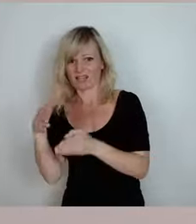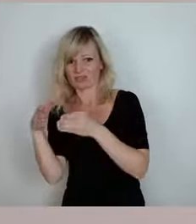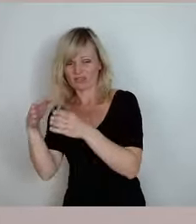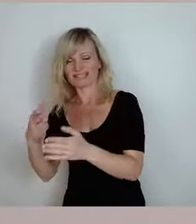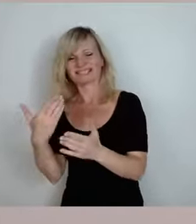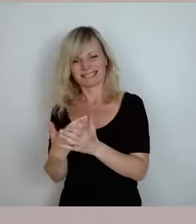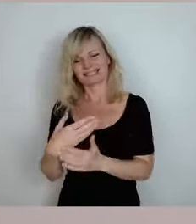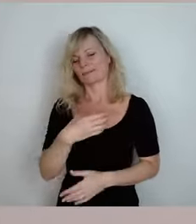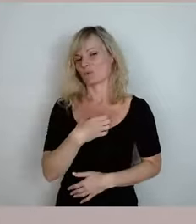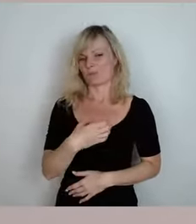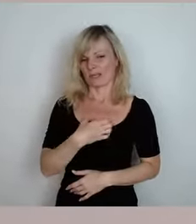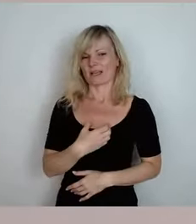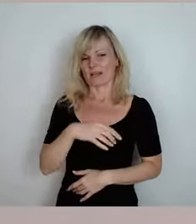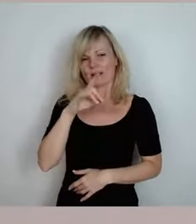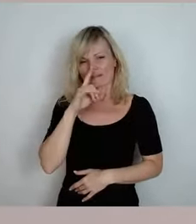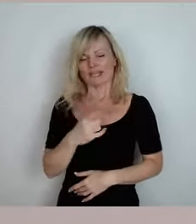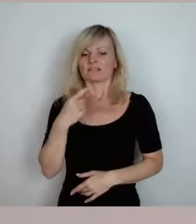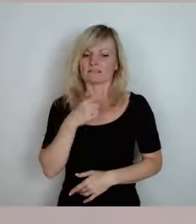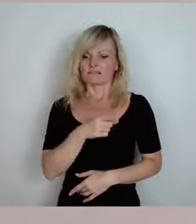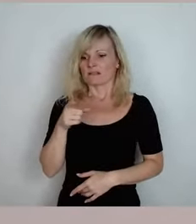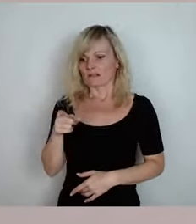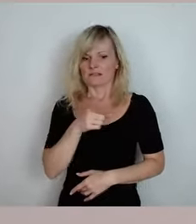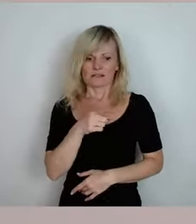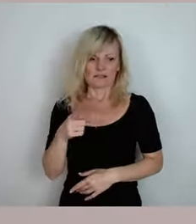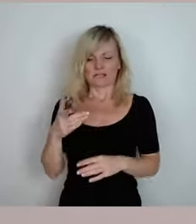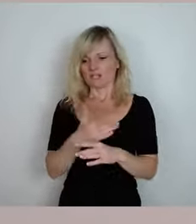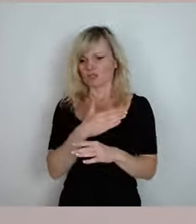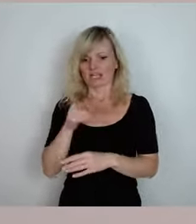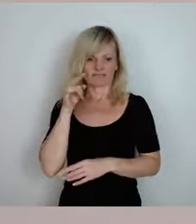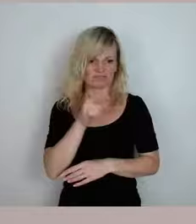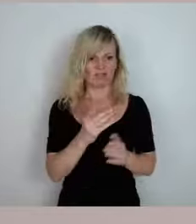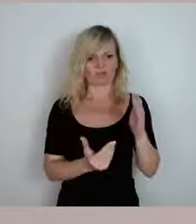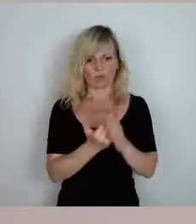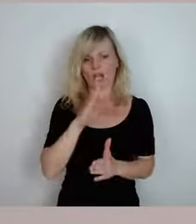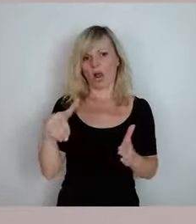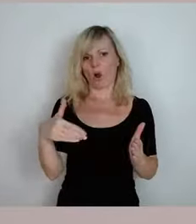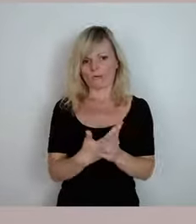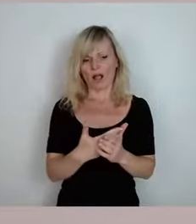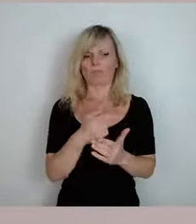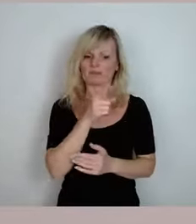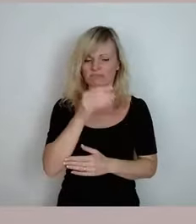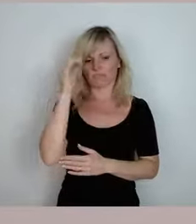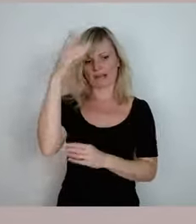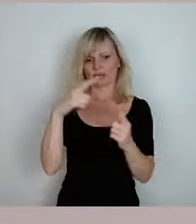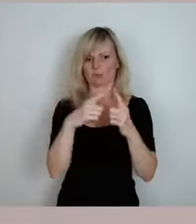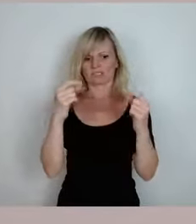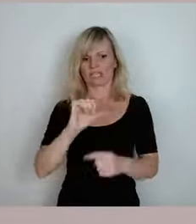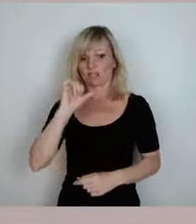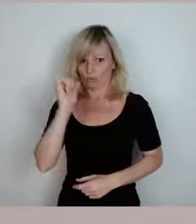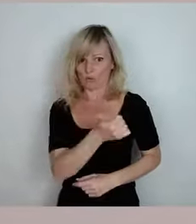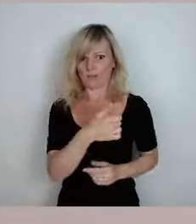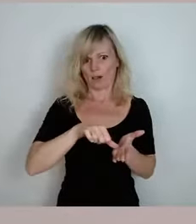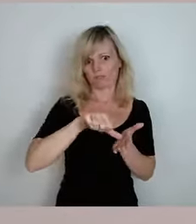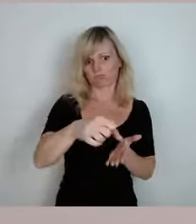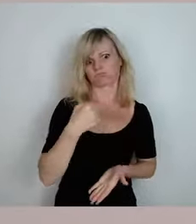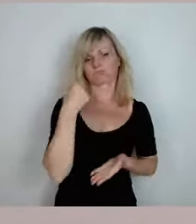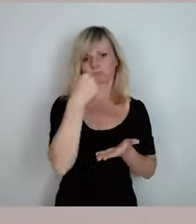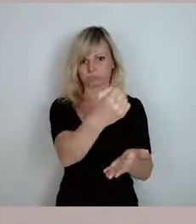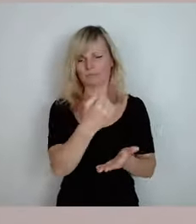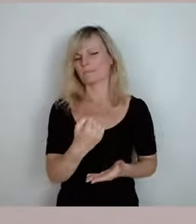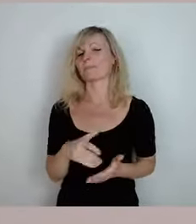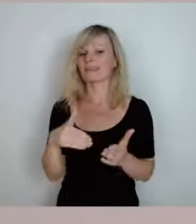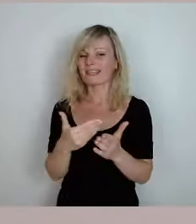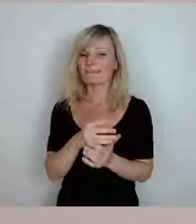man jetzt sich entscheidet für so eine neue Aufgabe, Bildungsticket noch einmal, mir fallen viele Gründe ein, warum